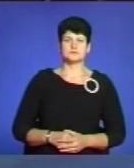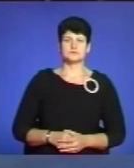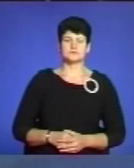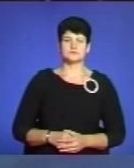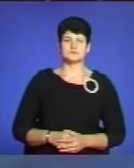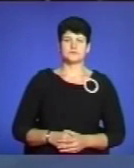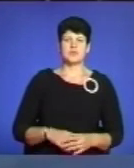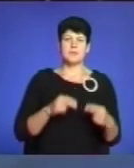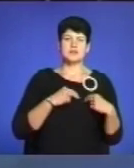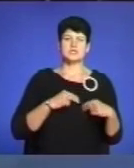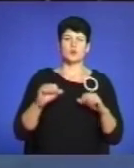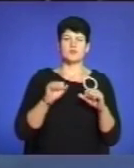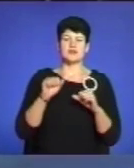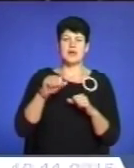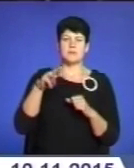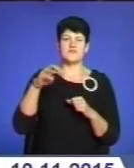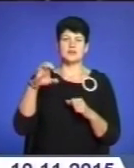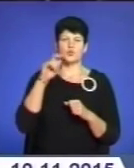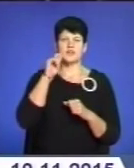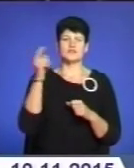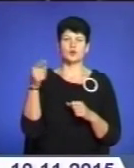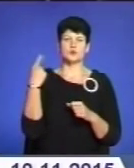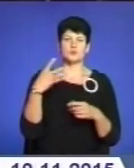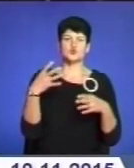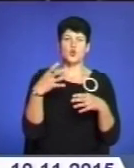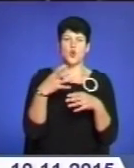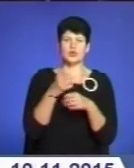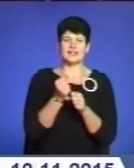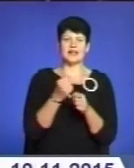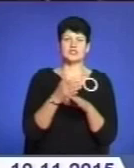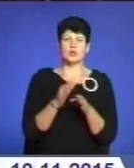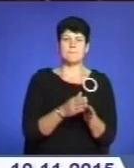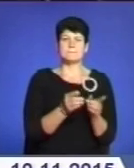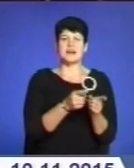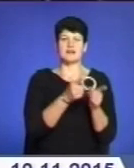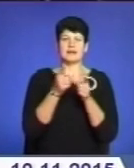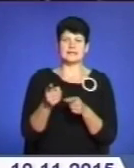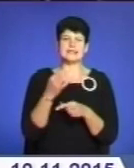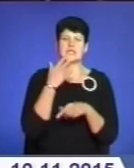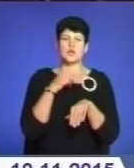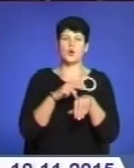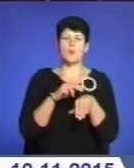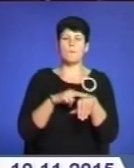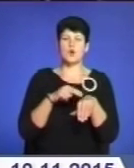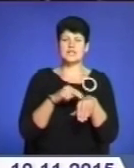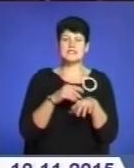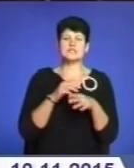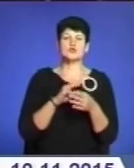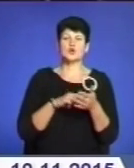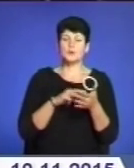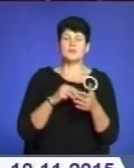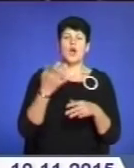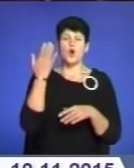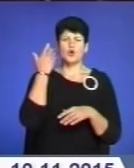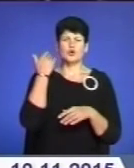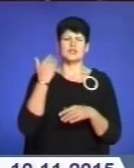Працівників управління МВС України в області скоротили та частину перевели до Національної поліції. Колишнього начальника управління МВС України